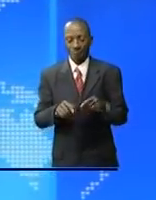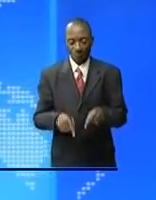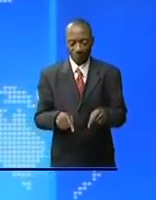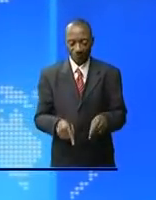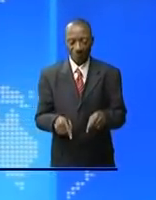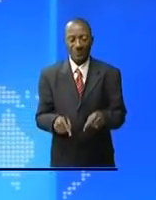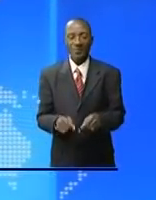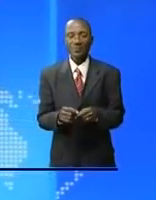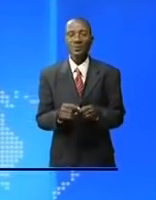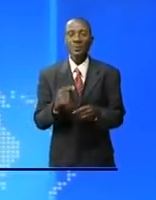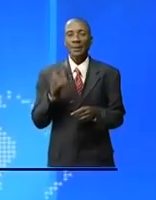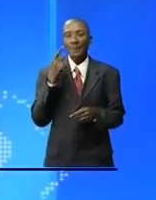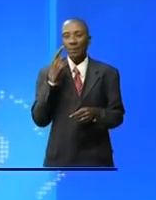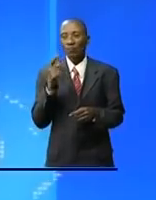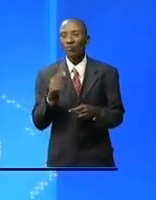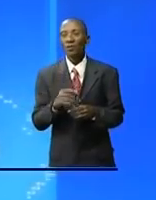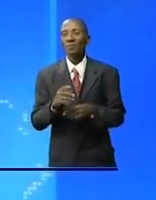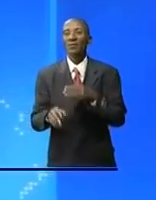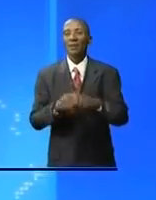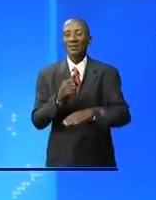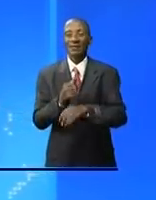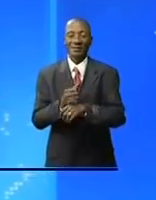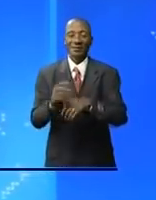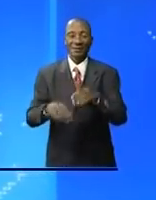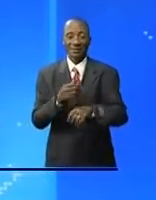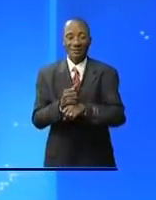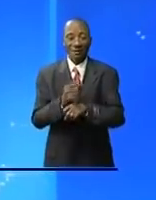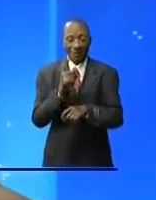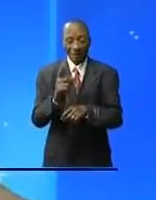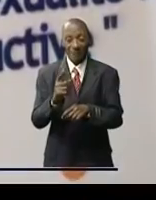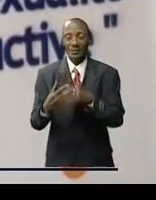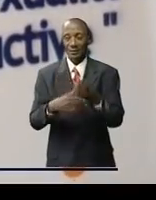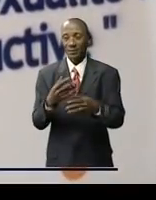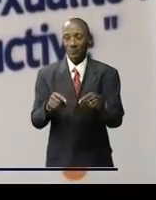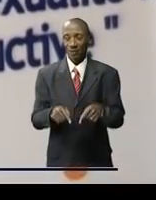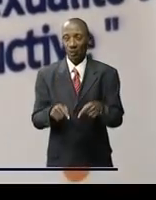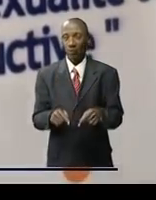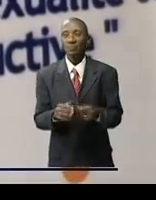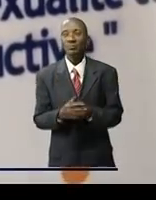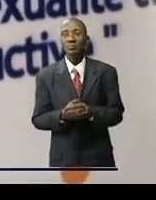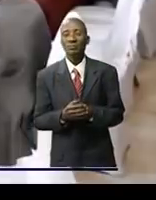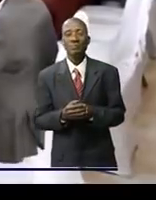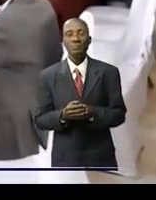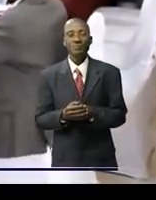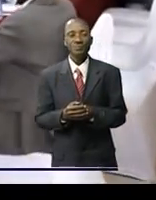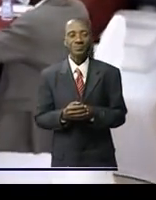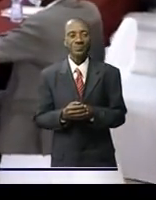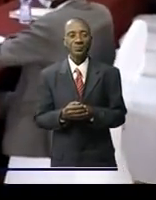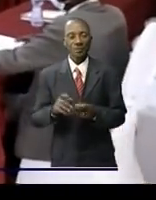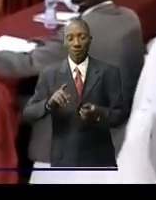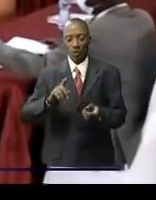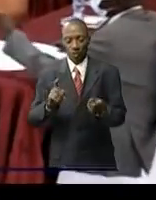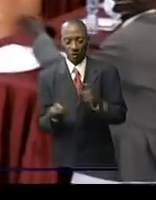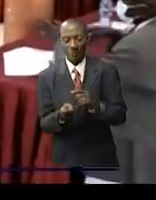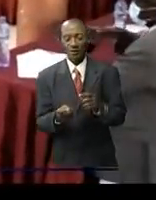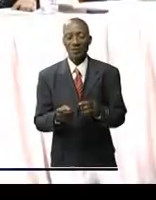un atelier qui a été organisé par le ministère de la Justice C'est dans les soucis d'améliorer la protection des droits des